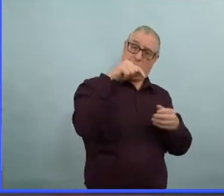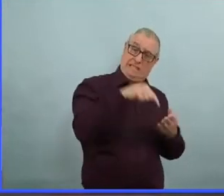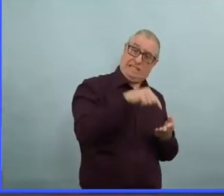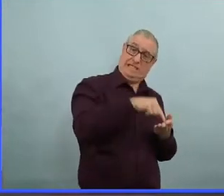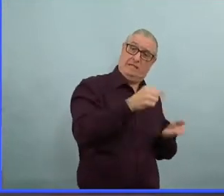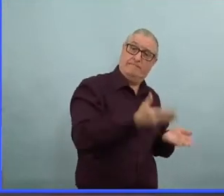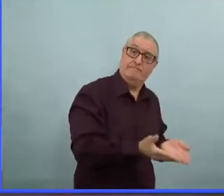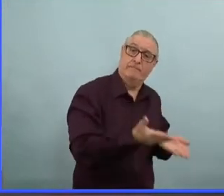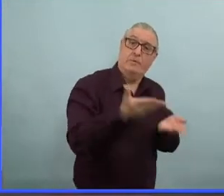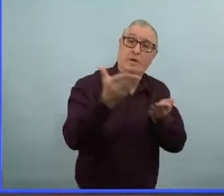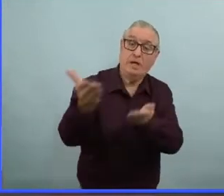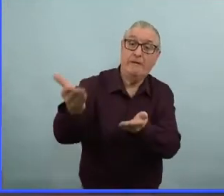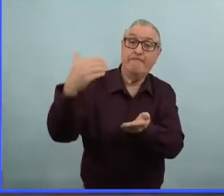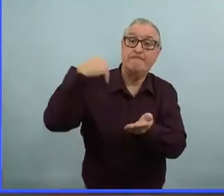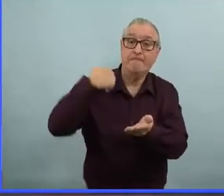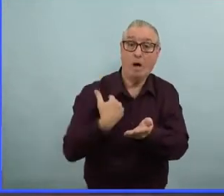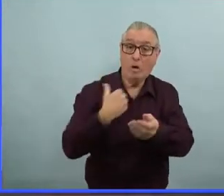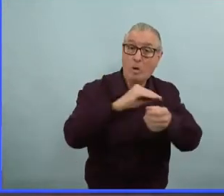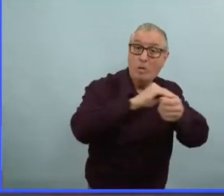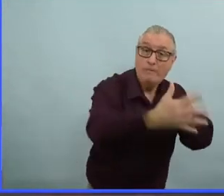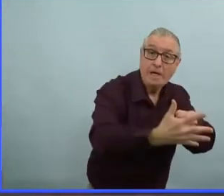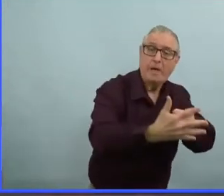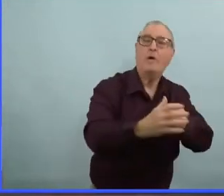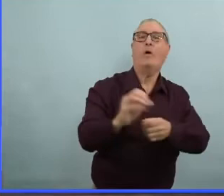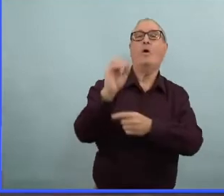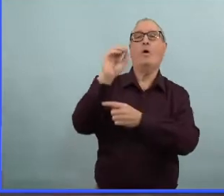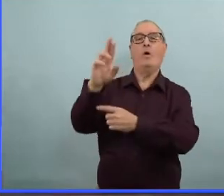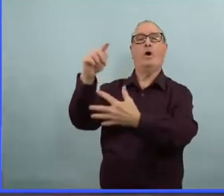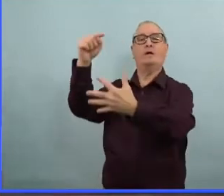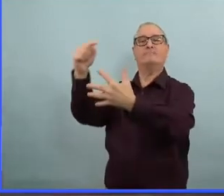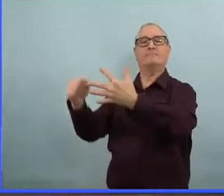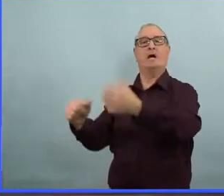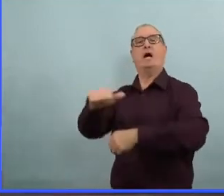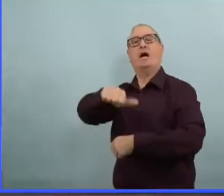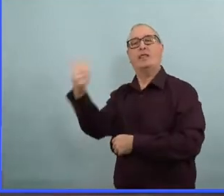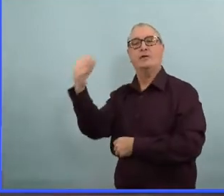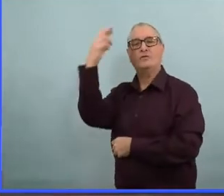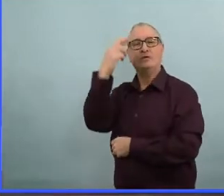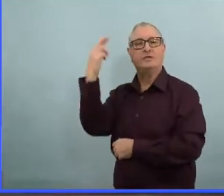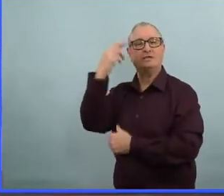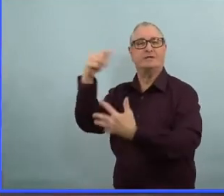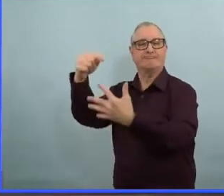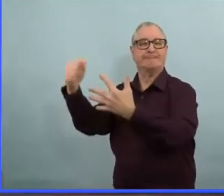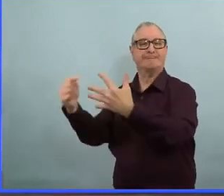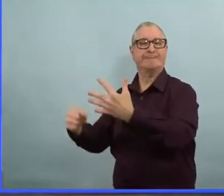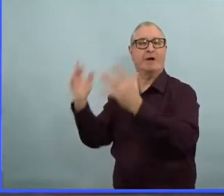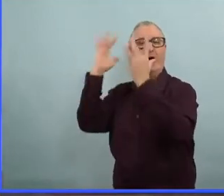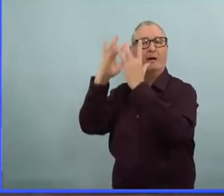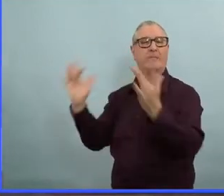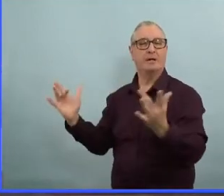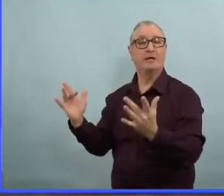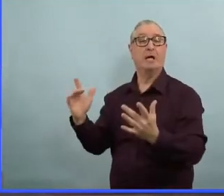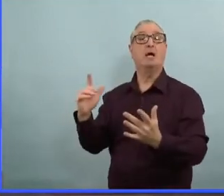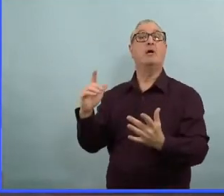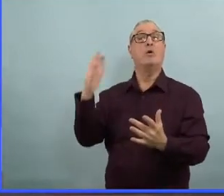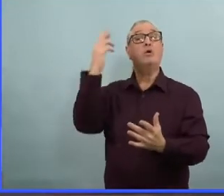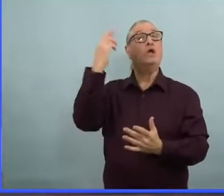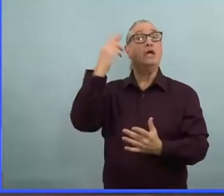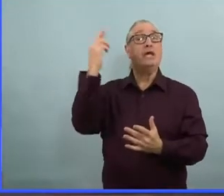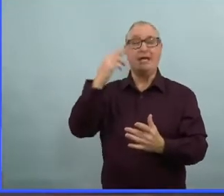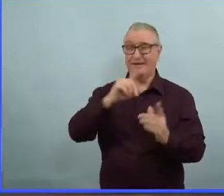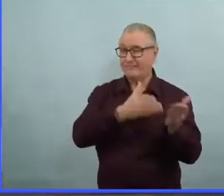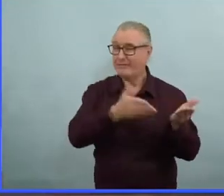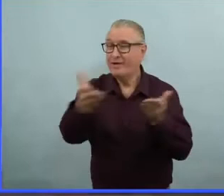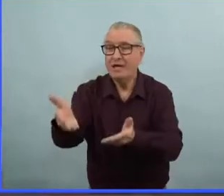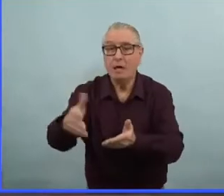par rapport aux personnes qui sont à l'hôpital et qui se trouvent à voir la COVID-19 mais qui ne sont pas là à cause de ça. Alors, nous savons qu'Omicron